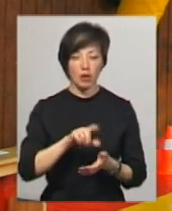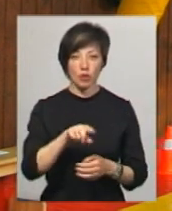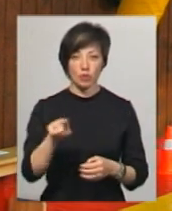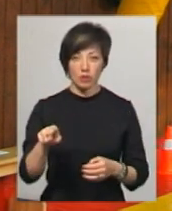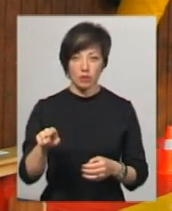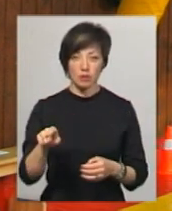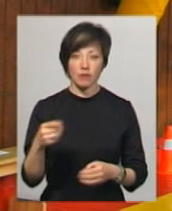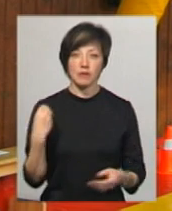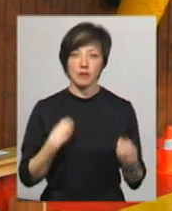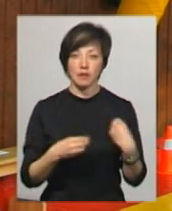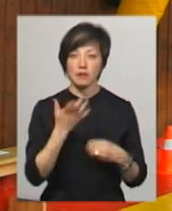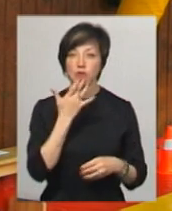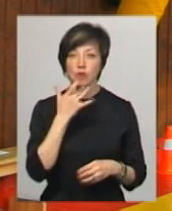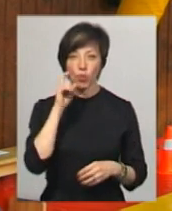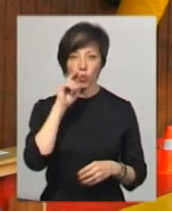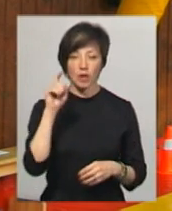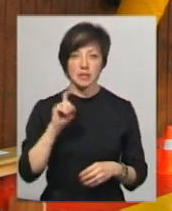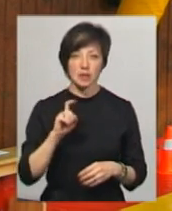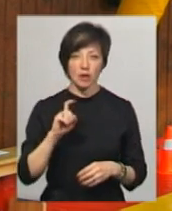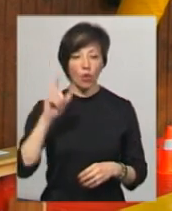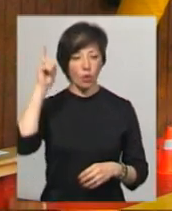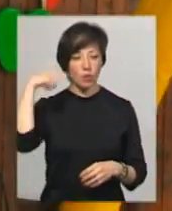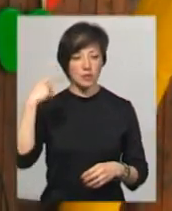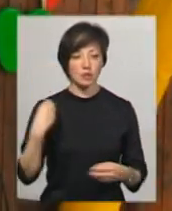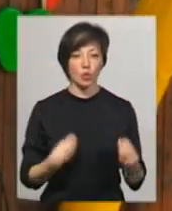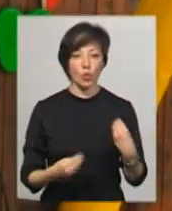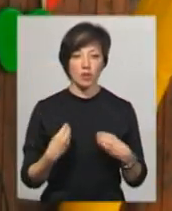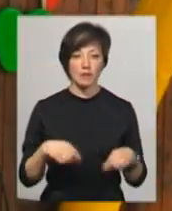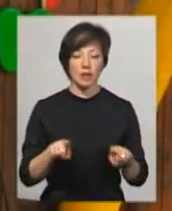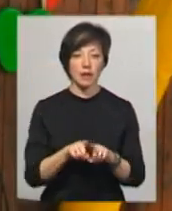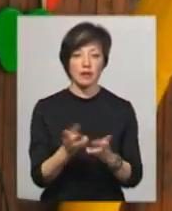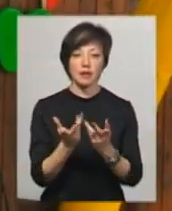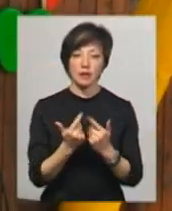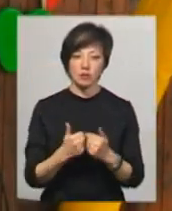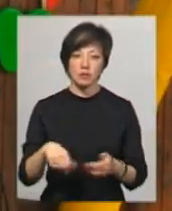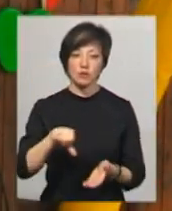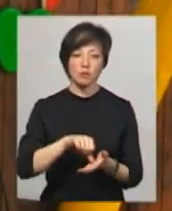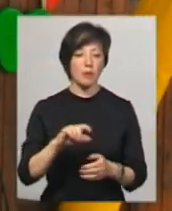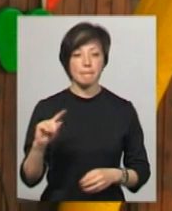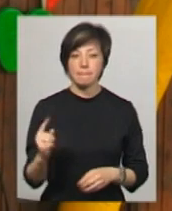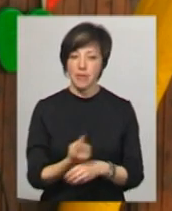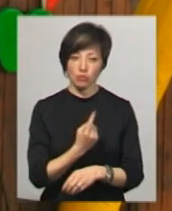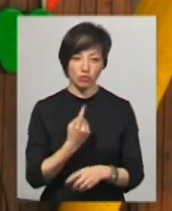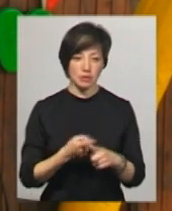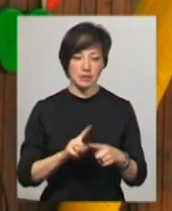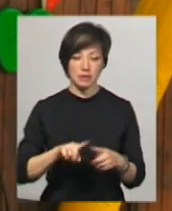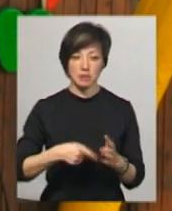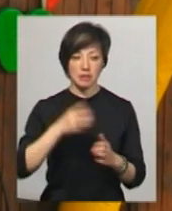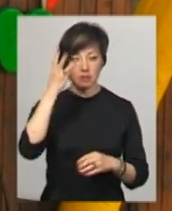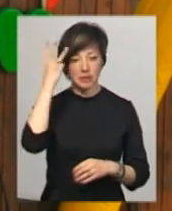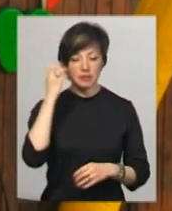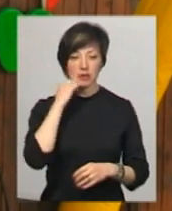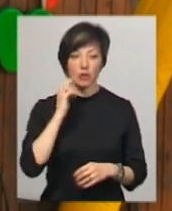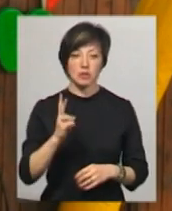вдіти в національний український казачий одяг. В такій кількості ми виступаємо вперше. Це з міста Хмельницького,